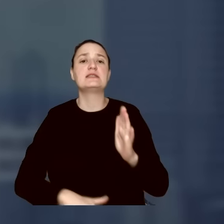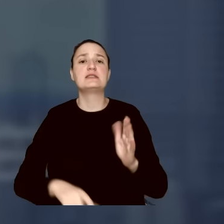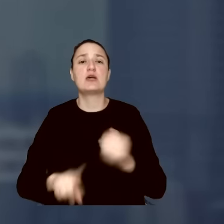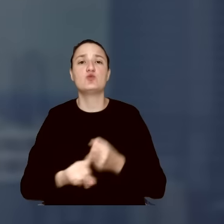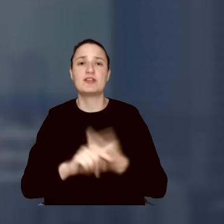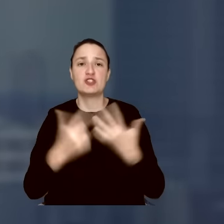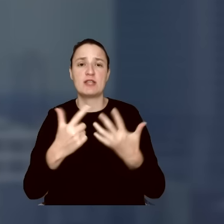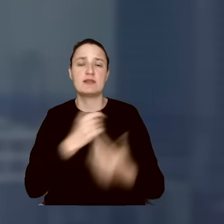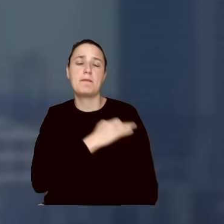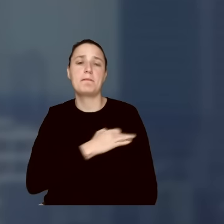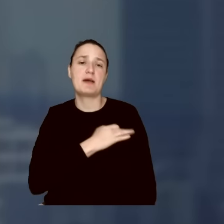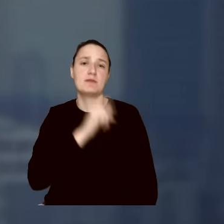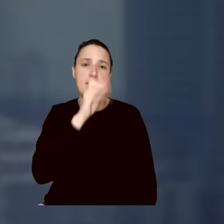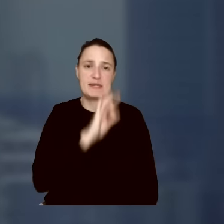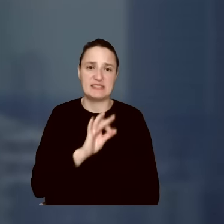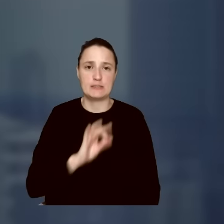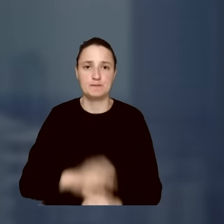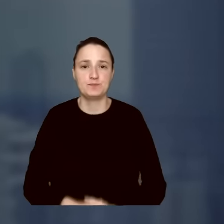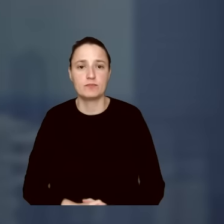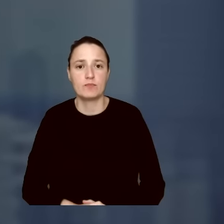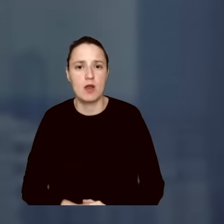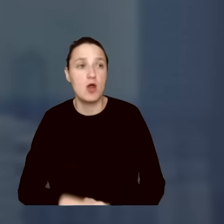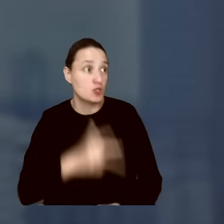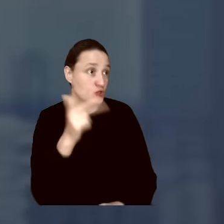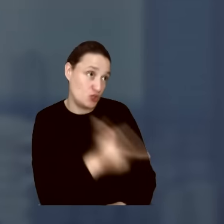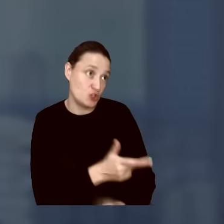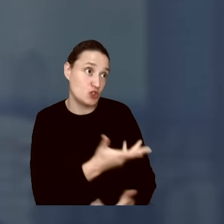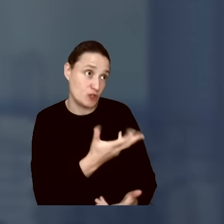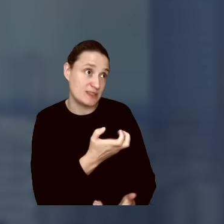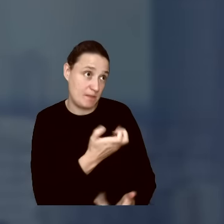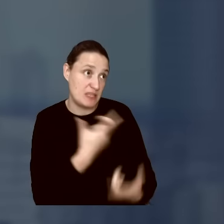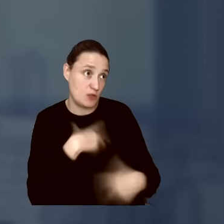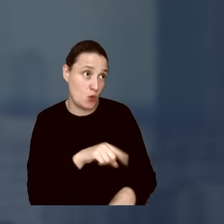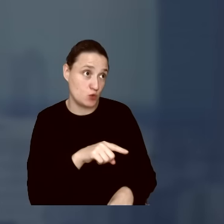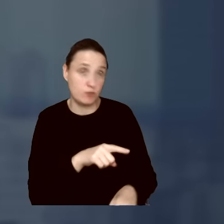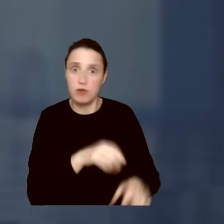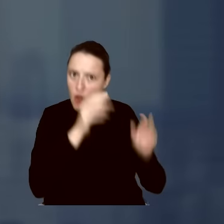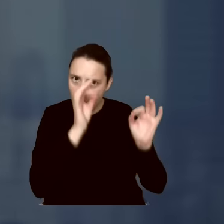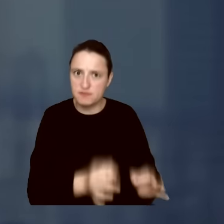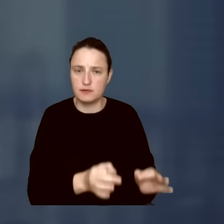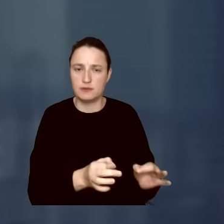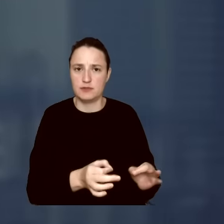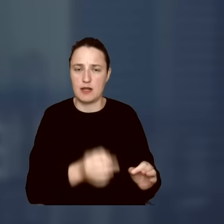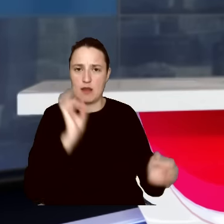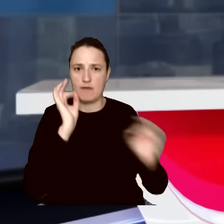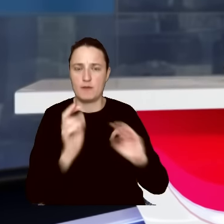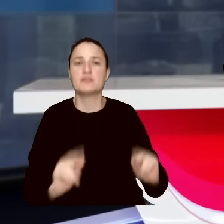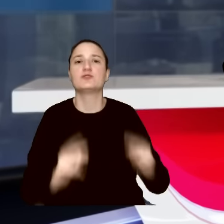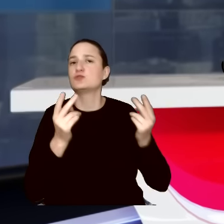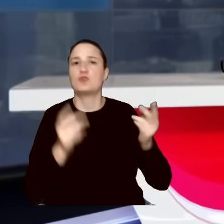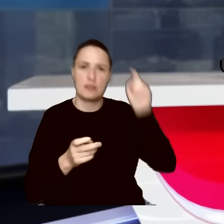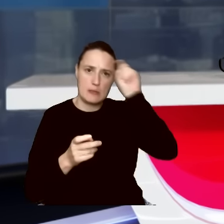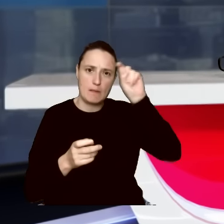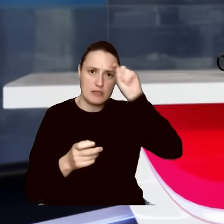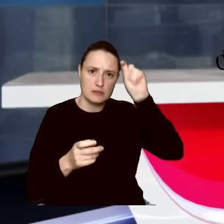Panie Marszałku, 3,5 tysiąca osób i to są dane prawdziwe, nie nieoficjalne, od niemieckiej Policji Federalnej, to dziennikarka Aleksandra